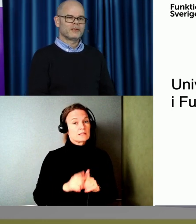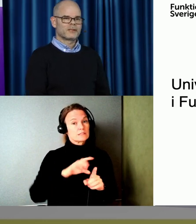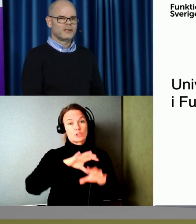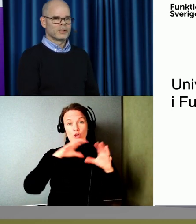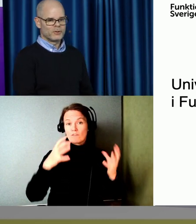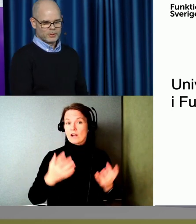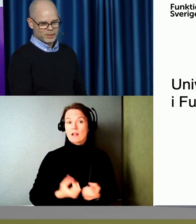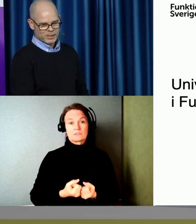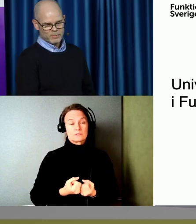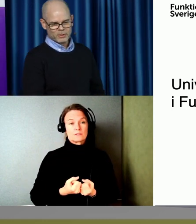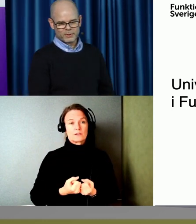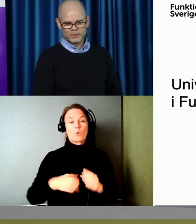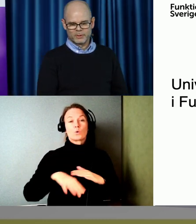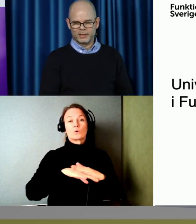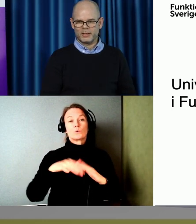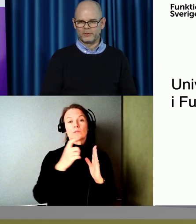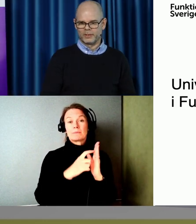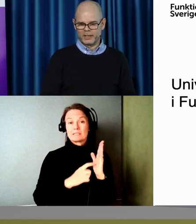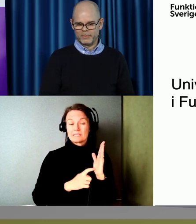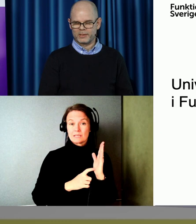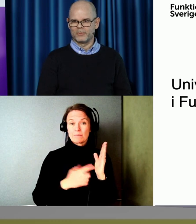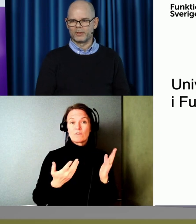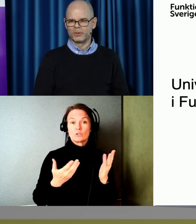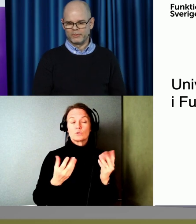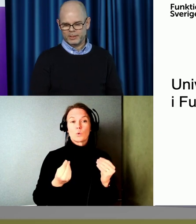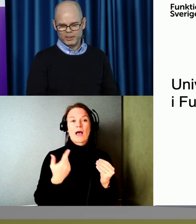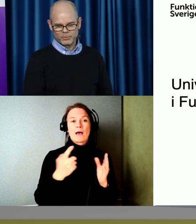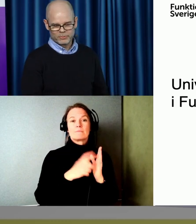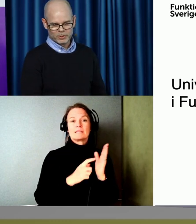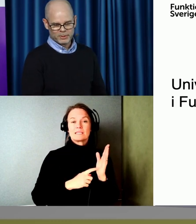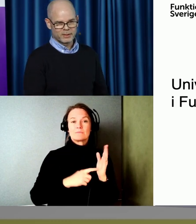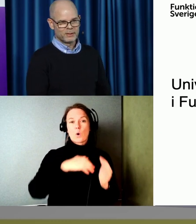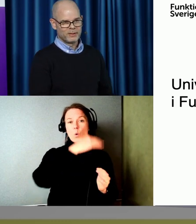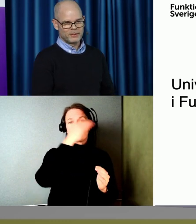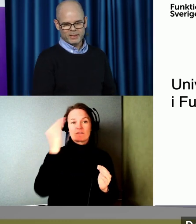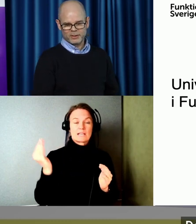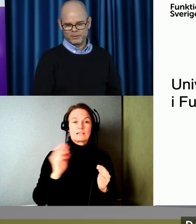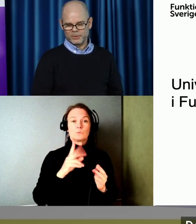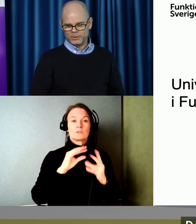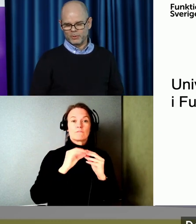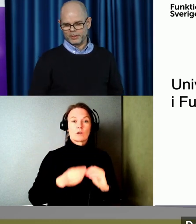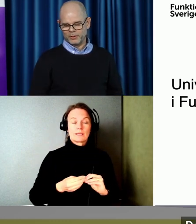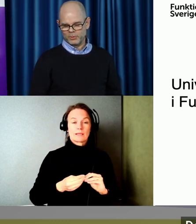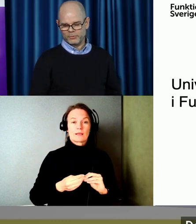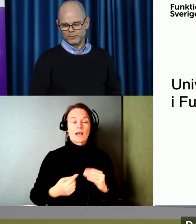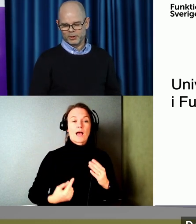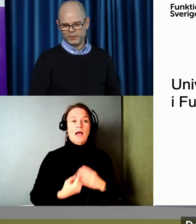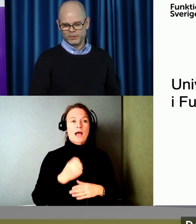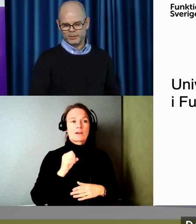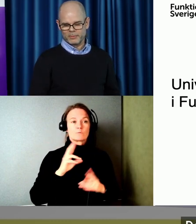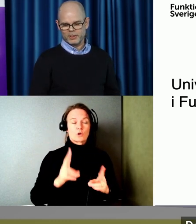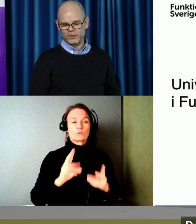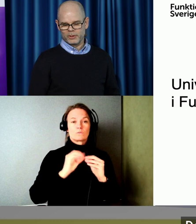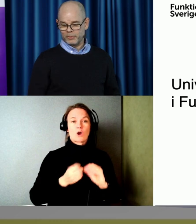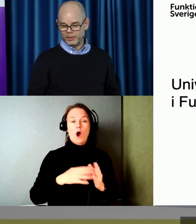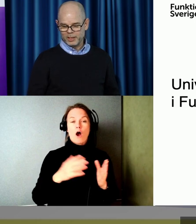en grundprincip i konventionen är ju den här principen om universell utformning. Det handlar om sådan utformning av